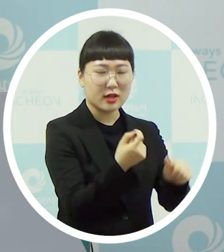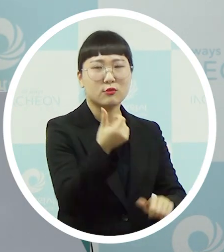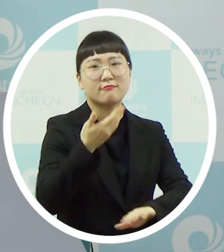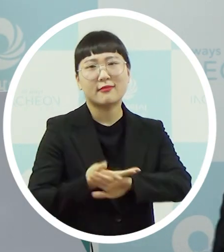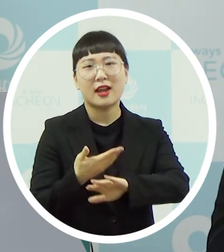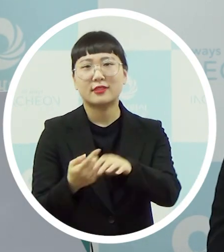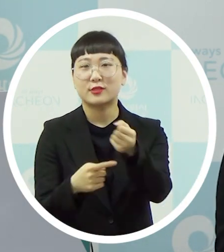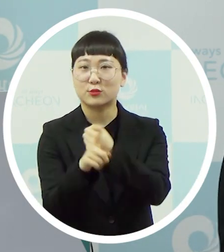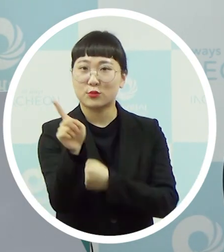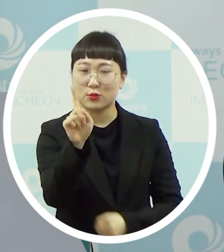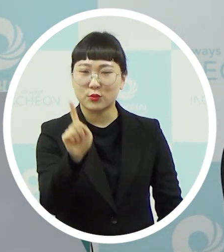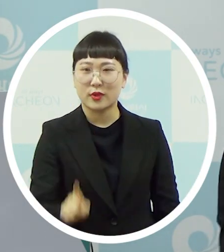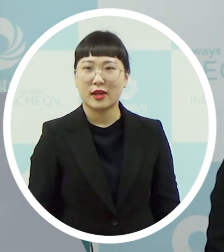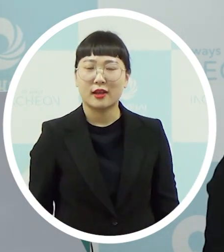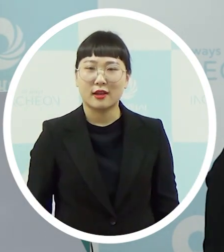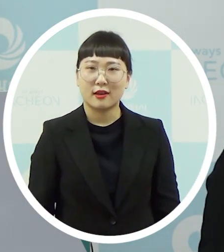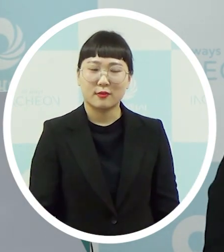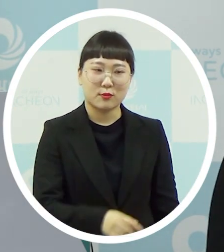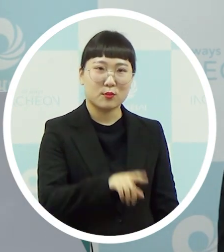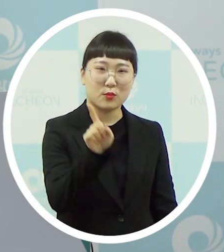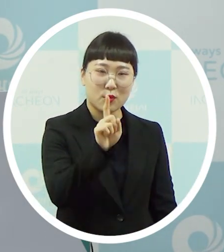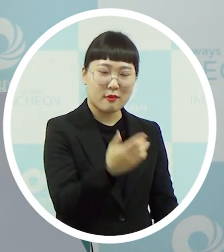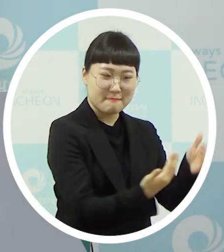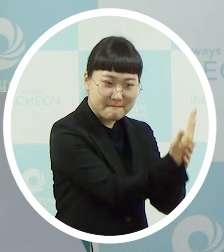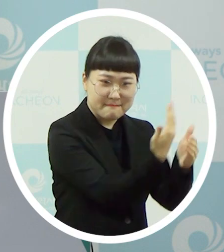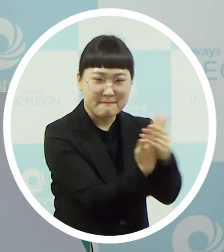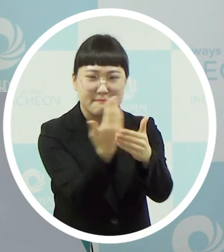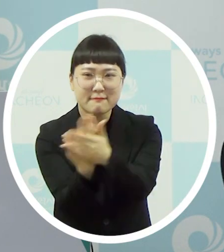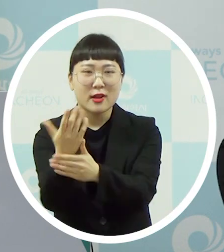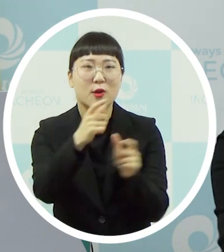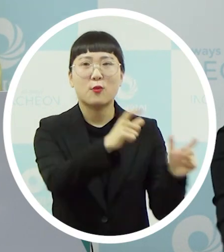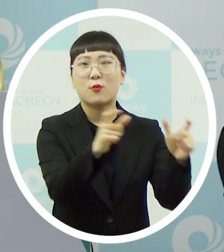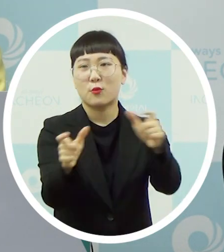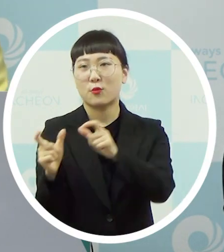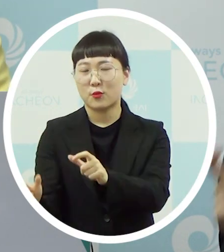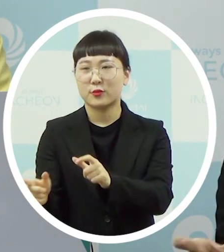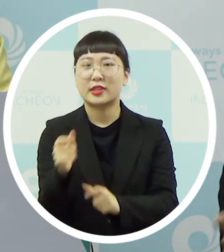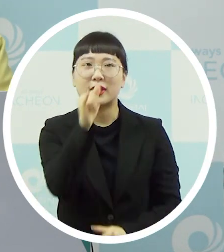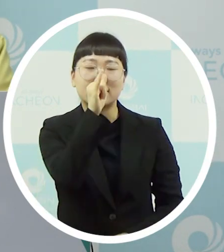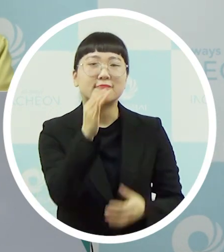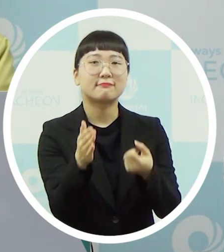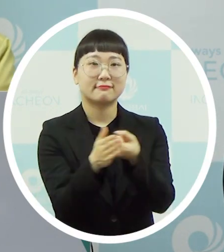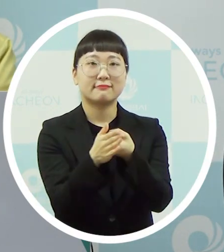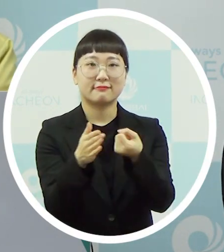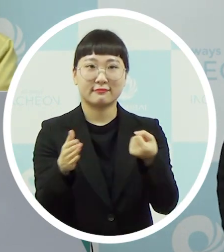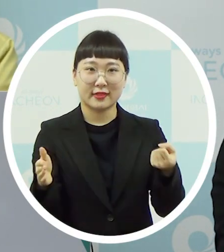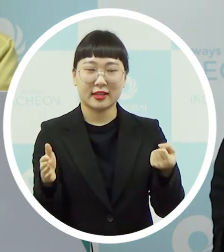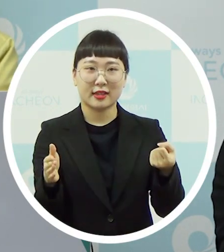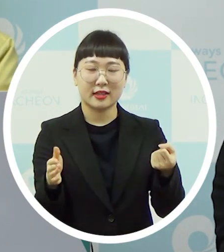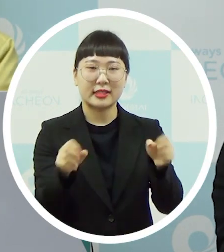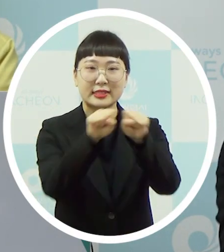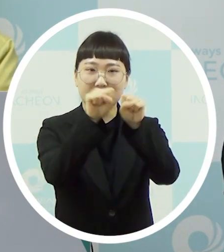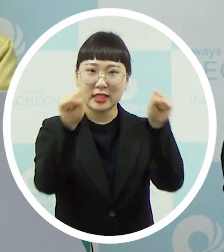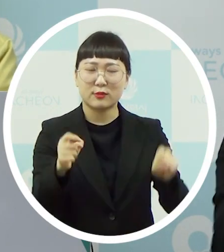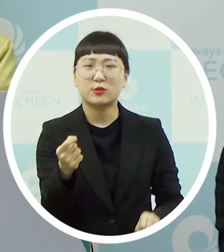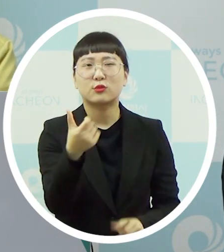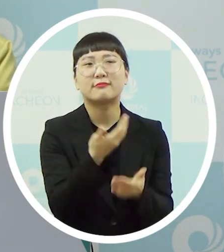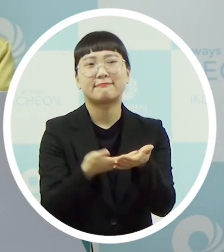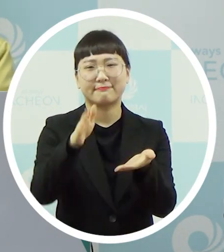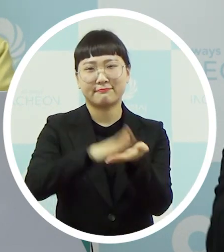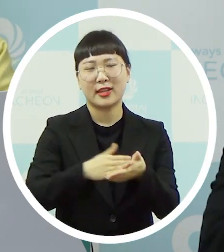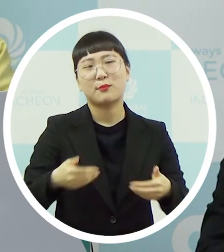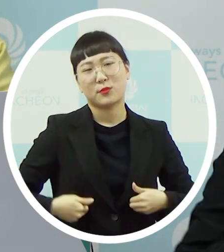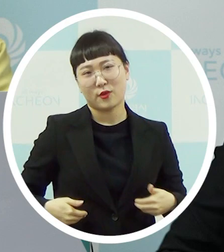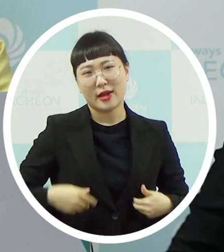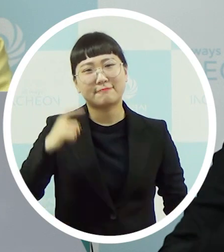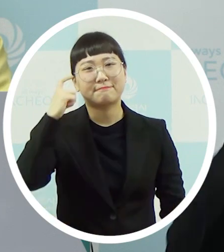말씀하셨지만 여기서도 발생하고 저기서도 발생하고 이런 것들이 있기 때문에 그런 부분을 좀 그렇게 하는 것이 시스템을 좀 바꾸는 것이 좋겠다 이런